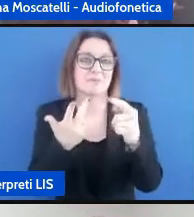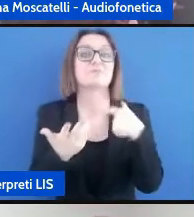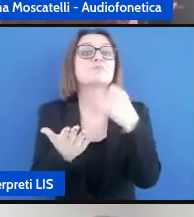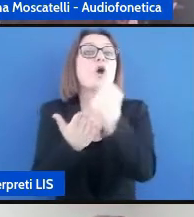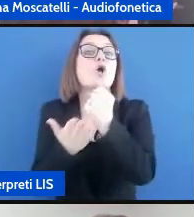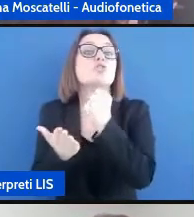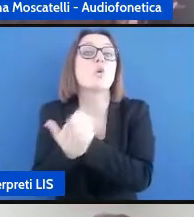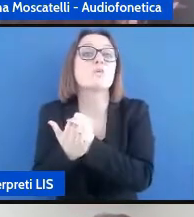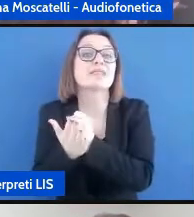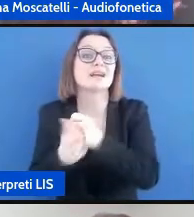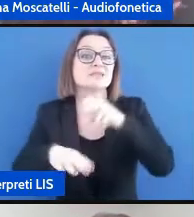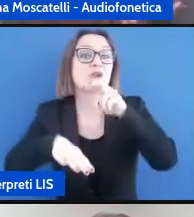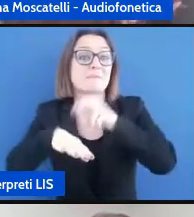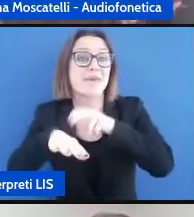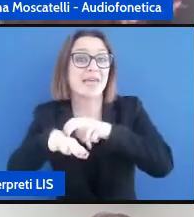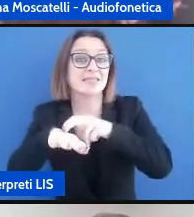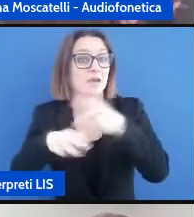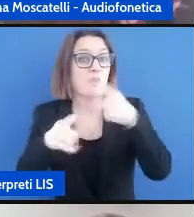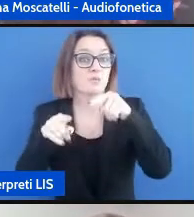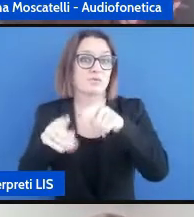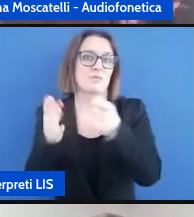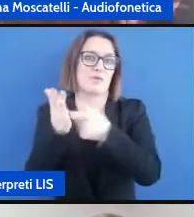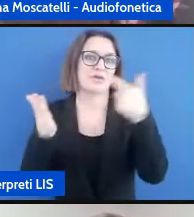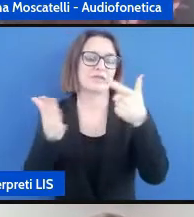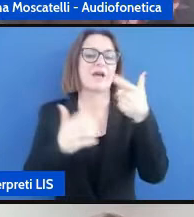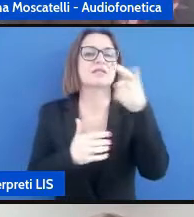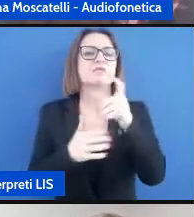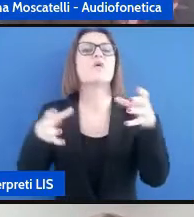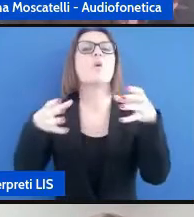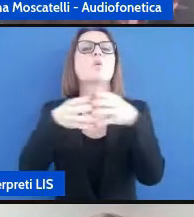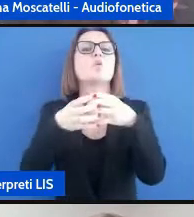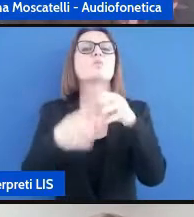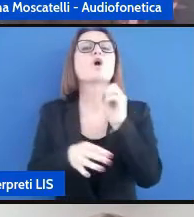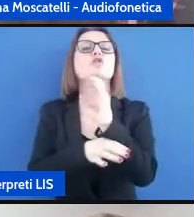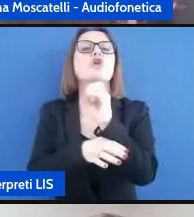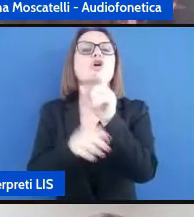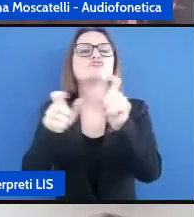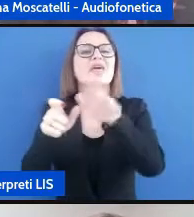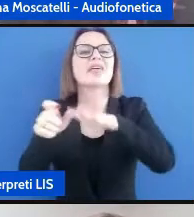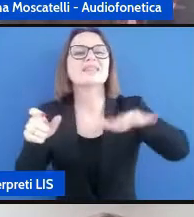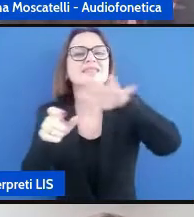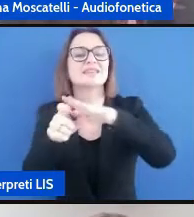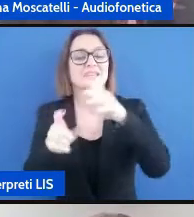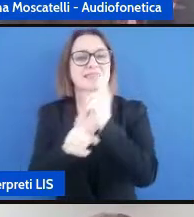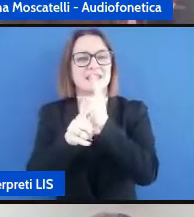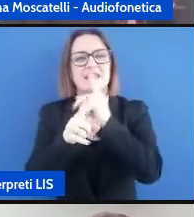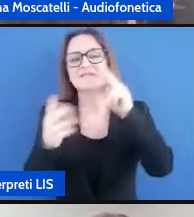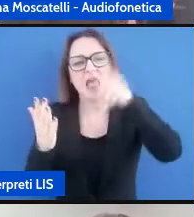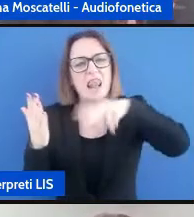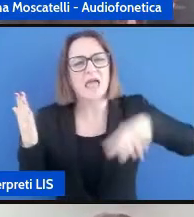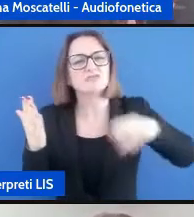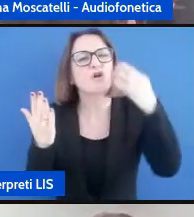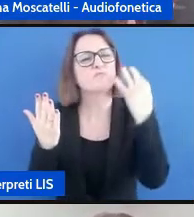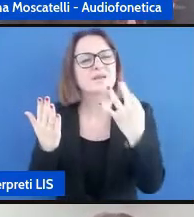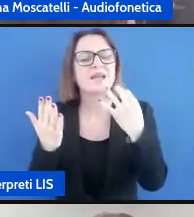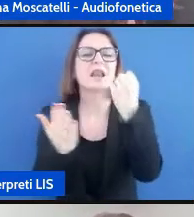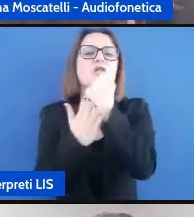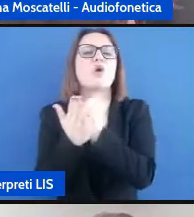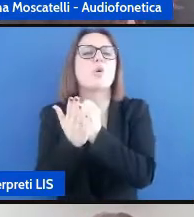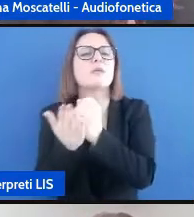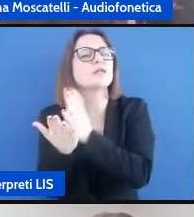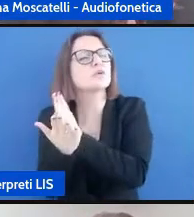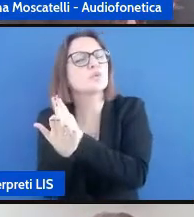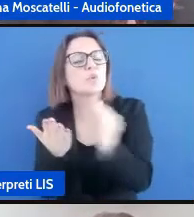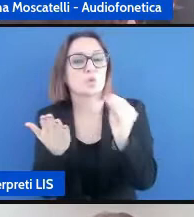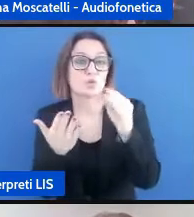medico-sanitaria è importante che il gruppo docente prenda visione e legga attentamente tutti i documenti che la